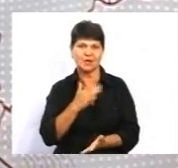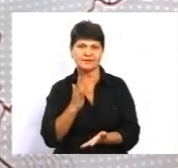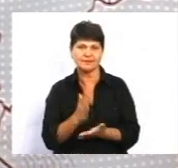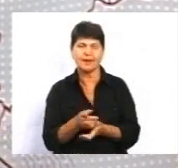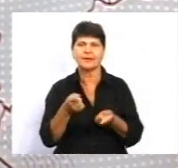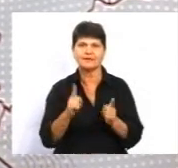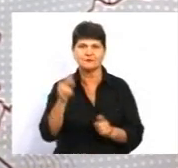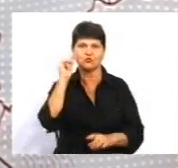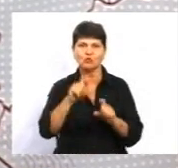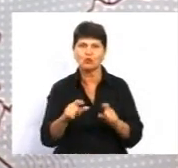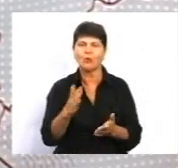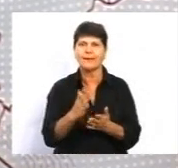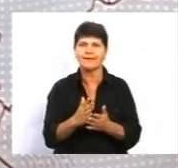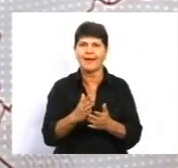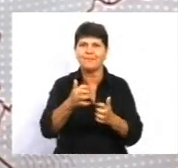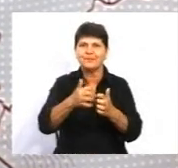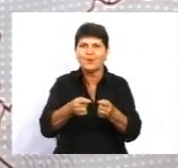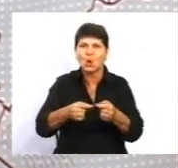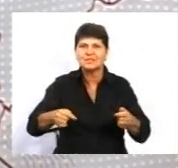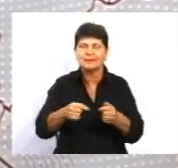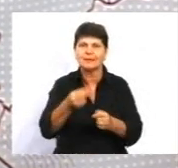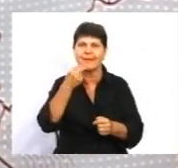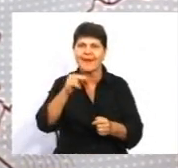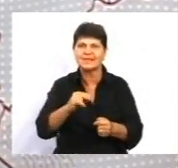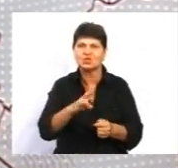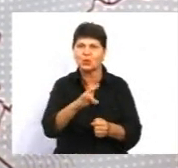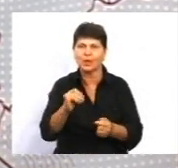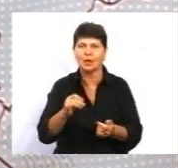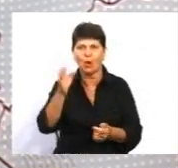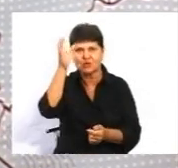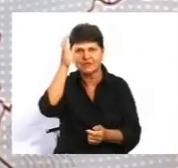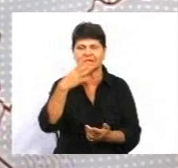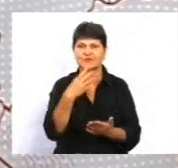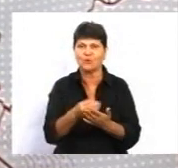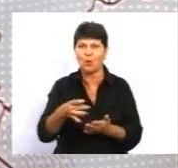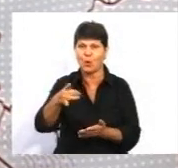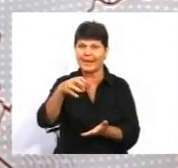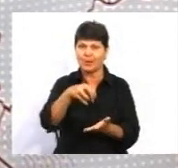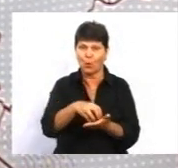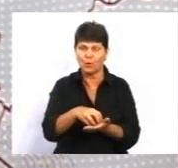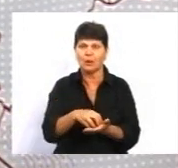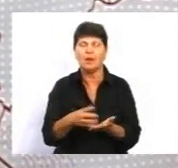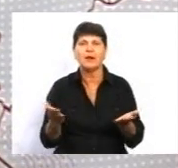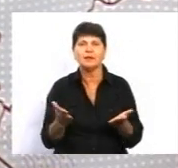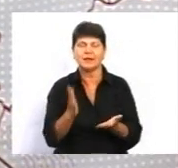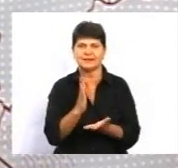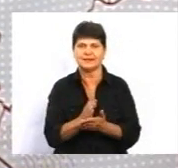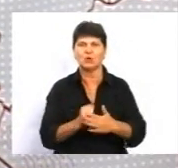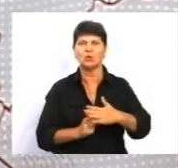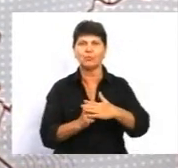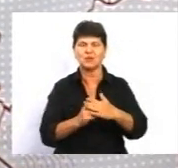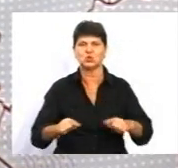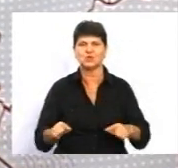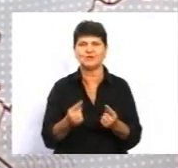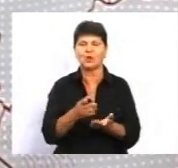школи, які є осередками якісної освіти в своєму регіоні, які стануть базою для створення